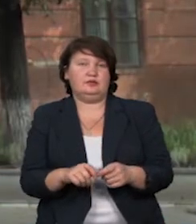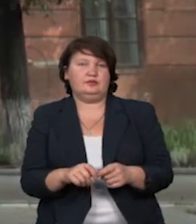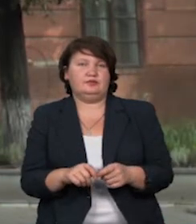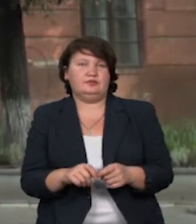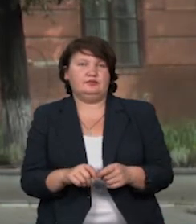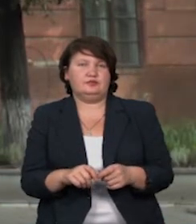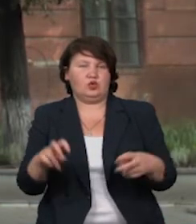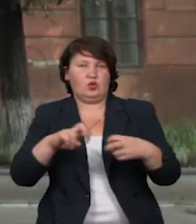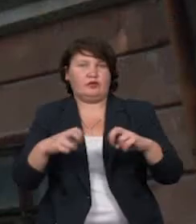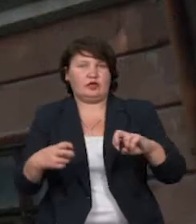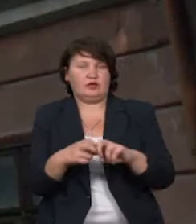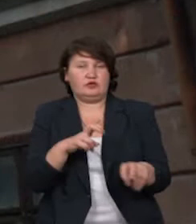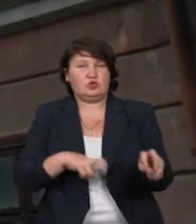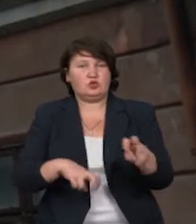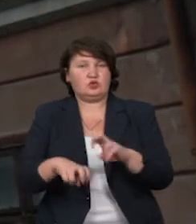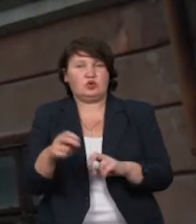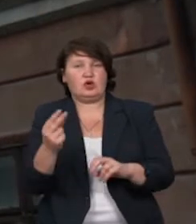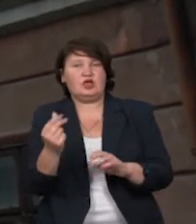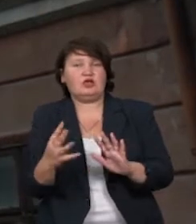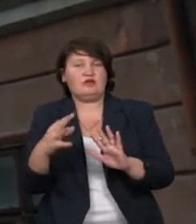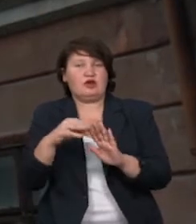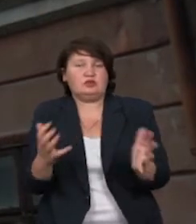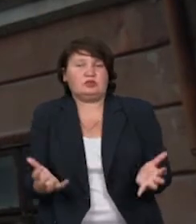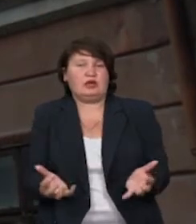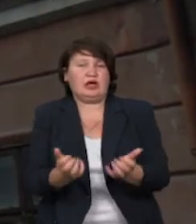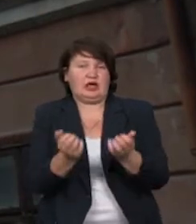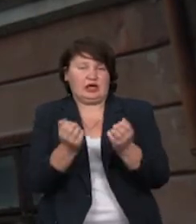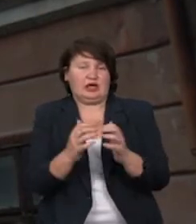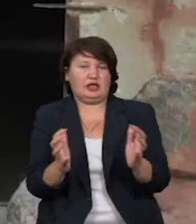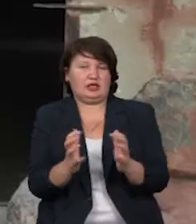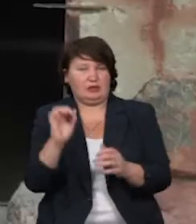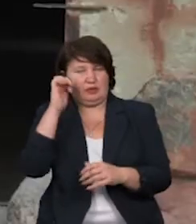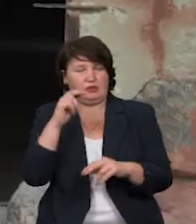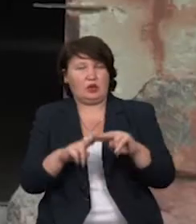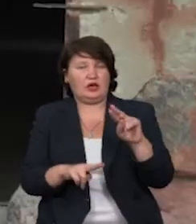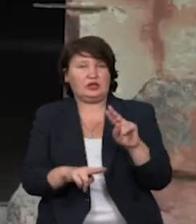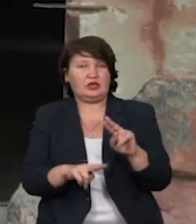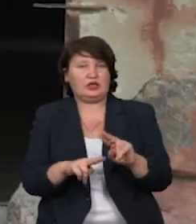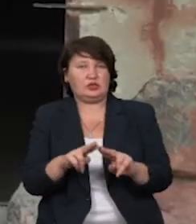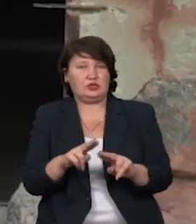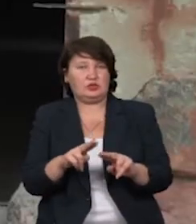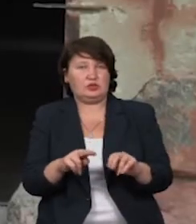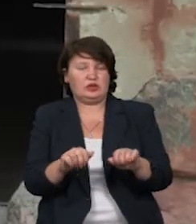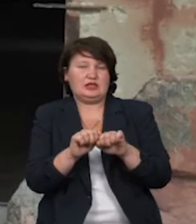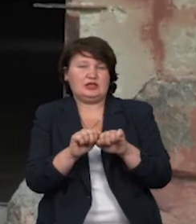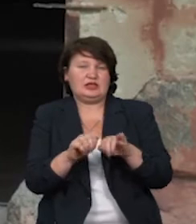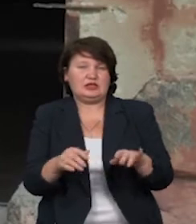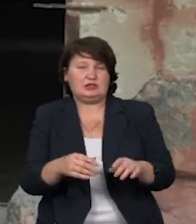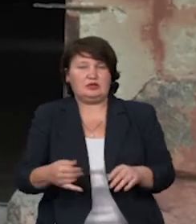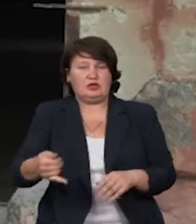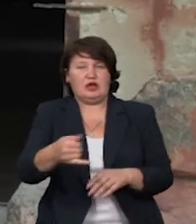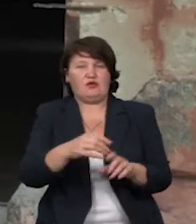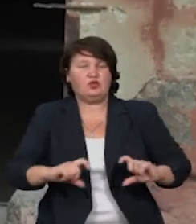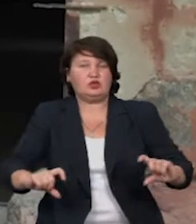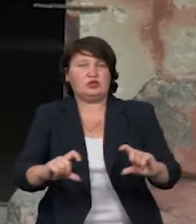У Франківську шукають інвесторів, щоб зберегти пам'ятку архітектури. Циплиться фундамент, з фундамента